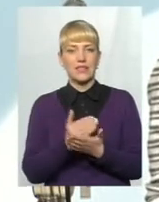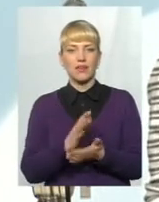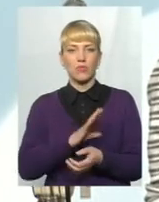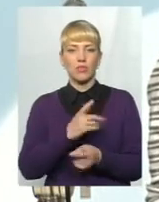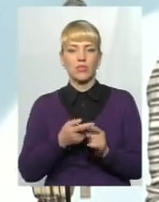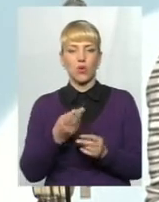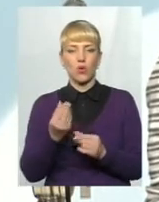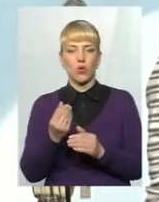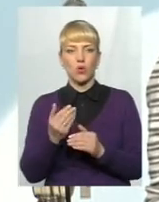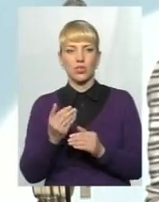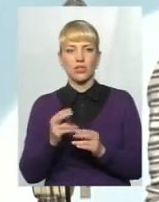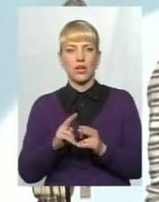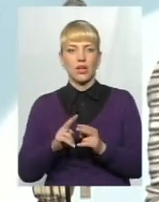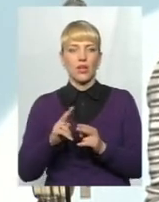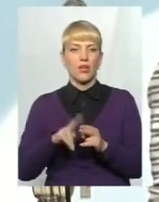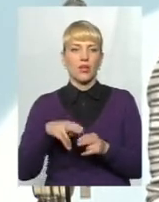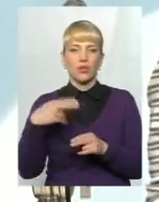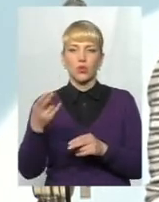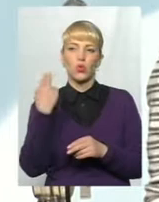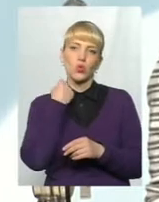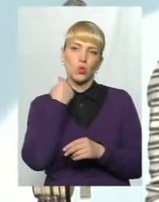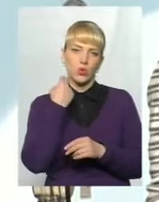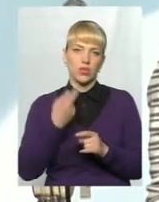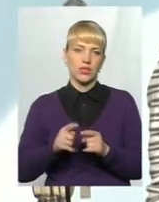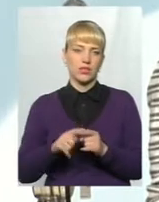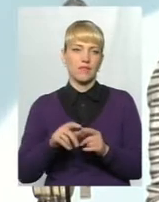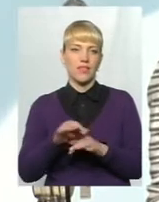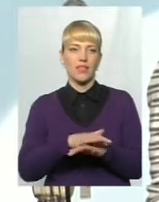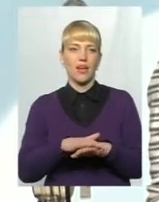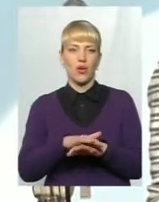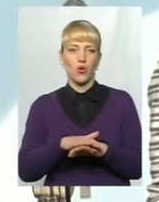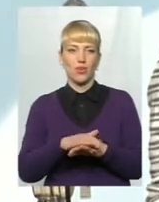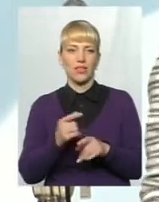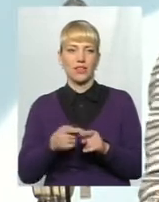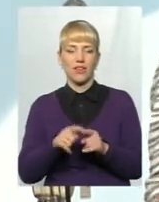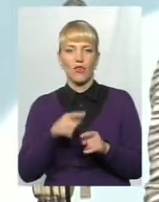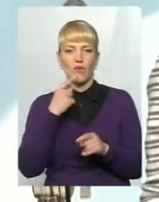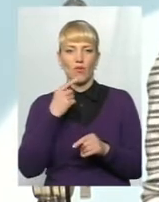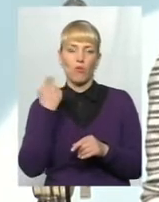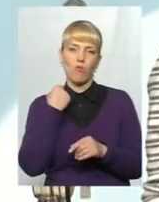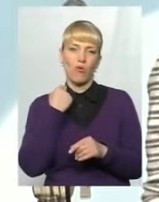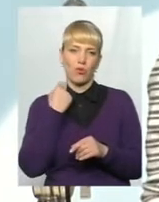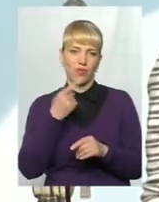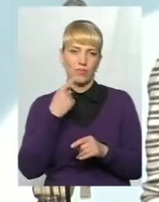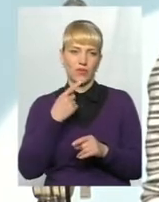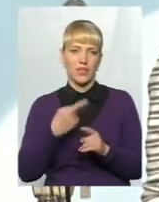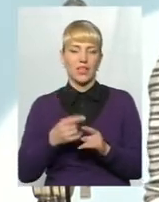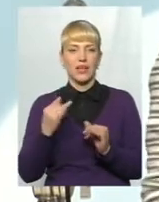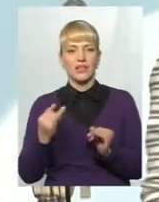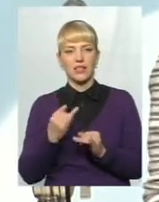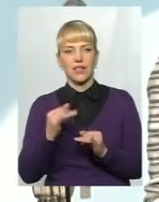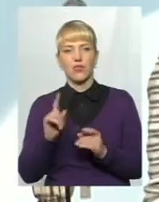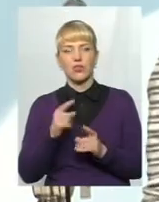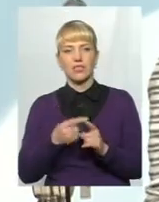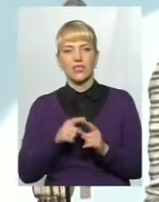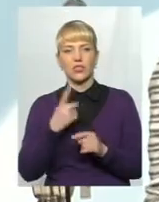це кошти позичені третім особам, тобто в просто народі, це боргування, але це